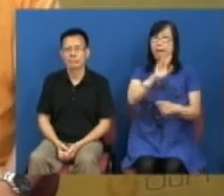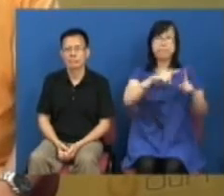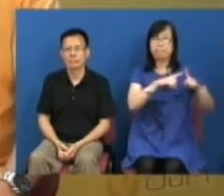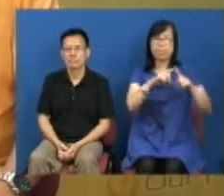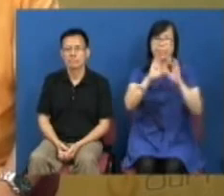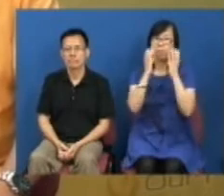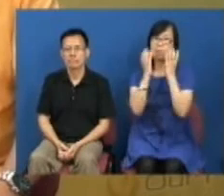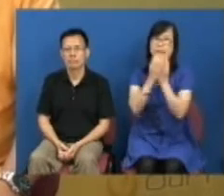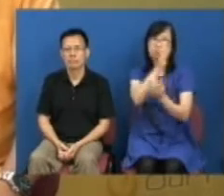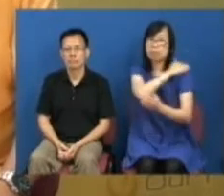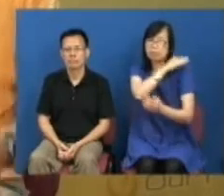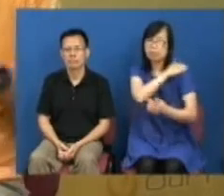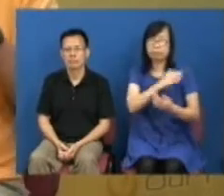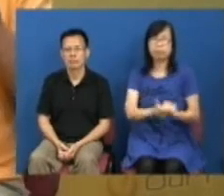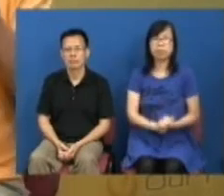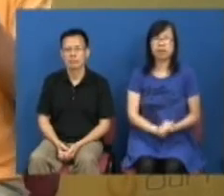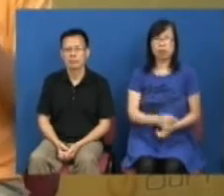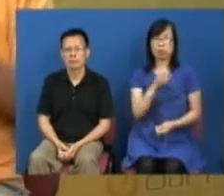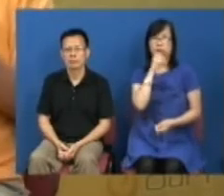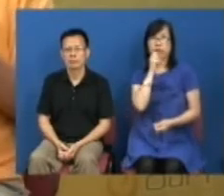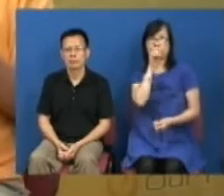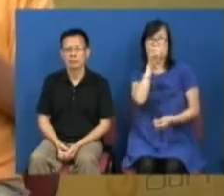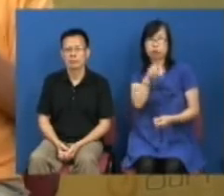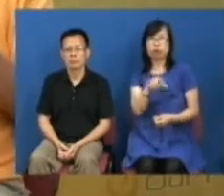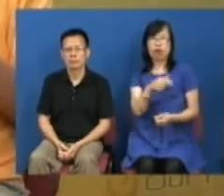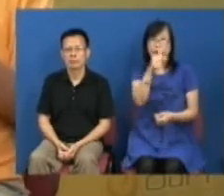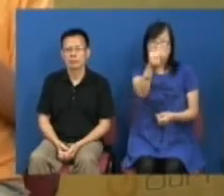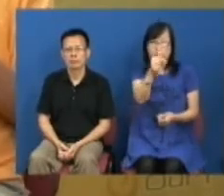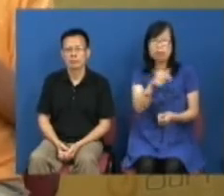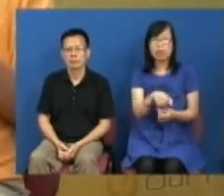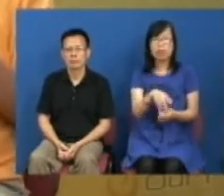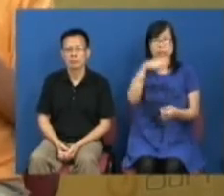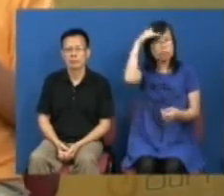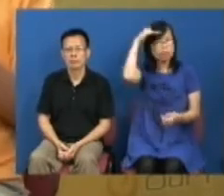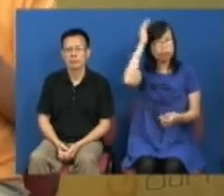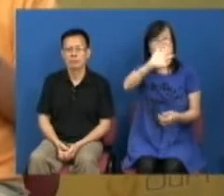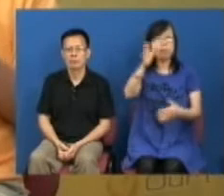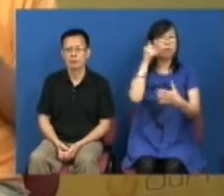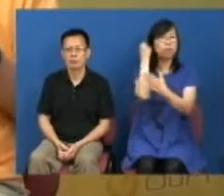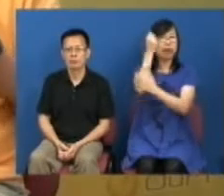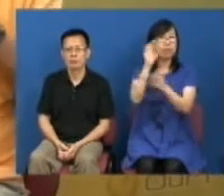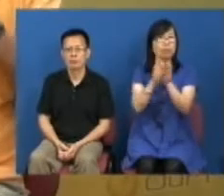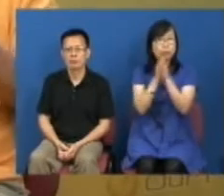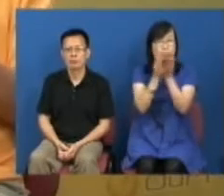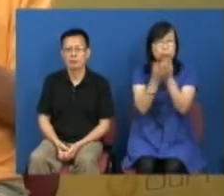的责任所以说得更加准确警方在不反对通知书里面不是禁止